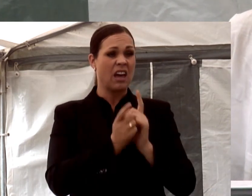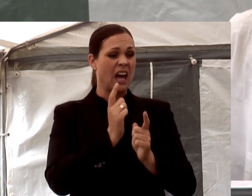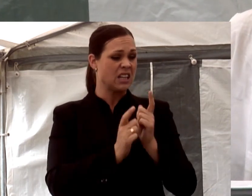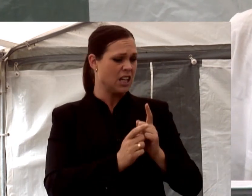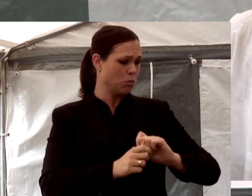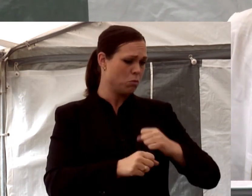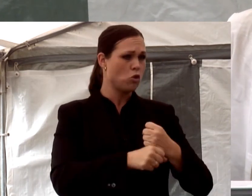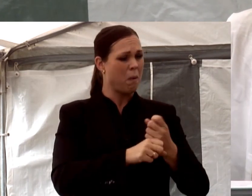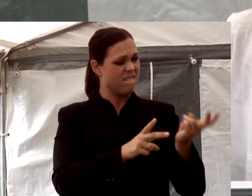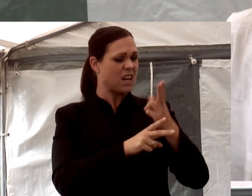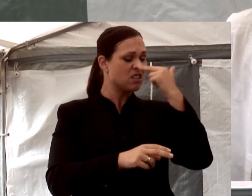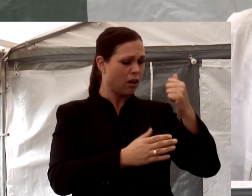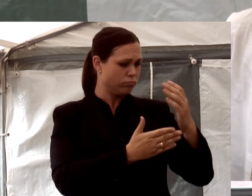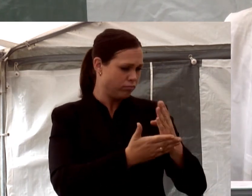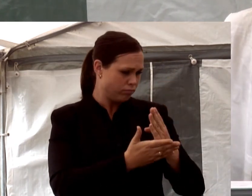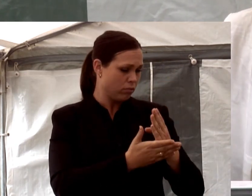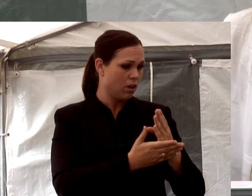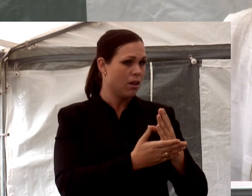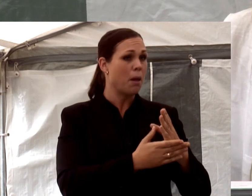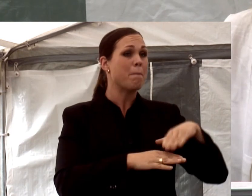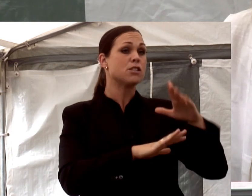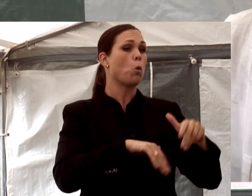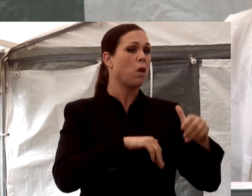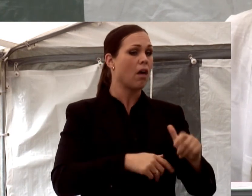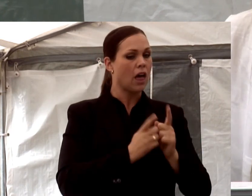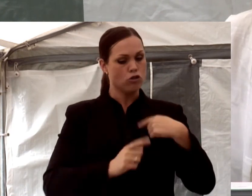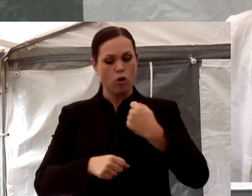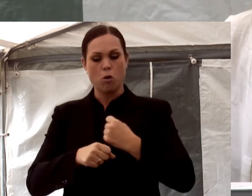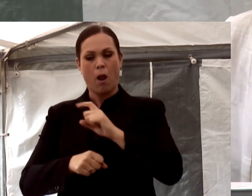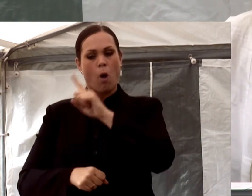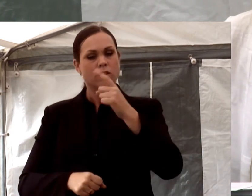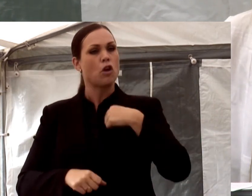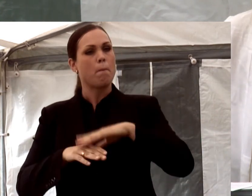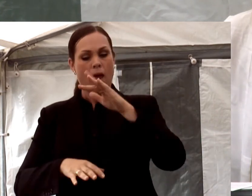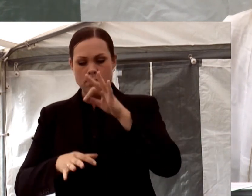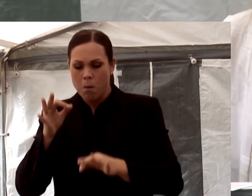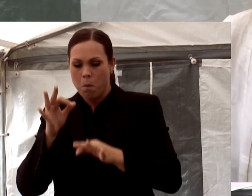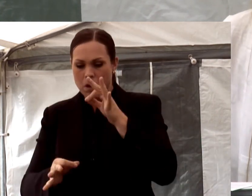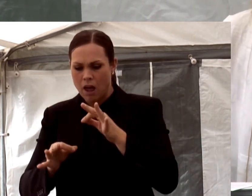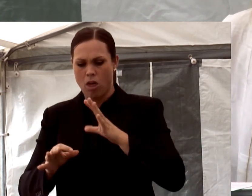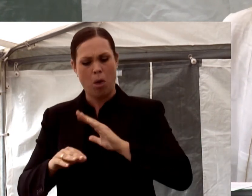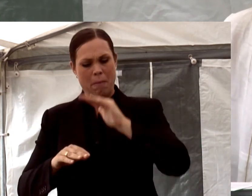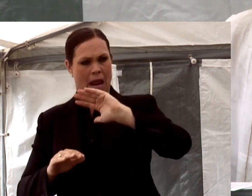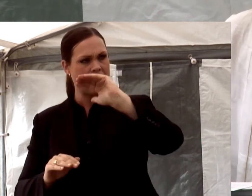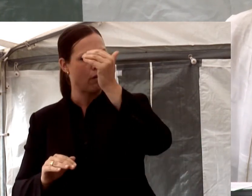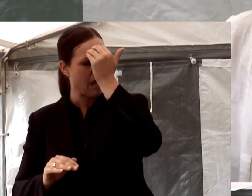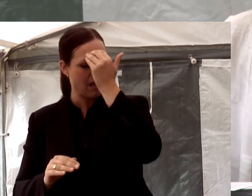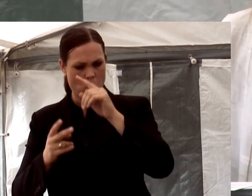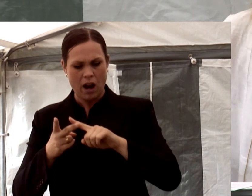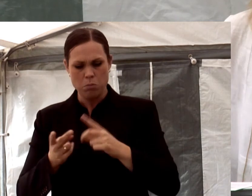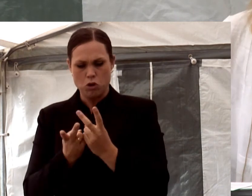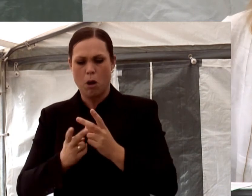mest produktiv. Ibland så kan det vara den som är långsammast. Därför att den är noggrannast, mest erfaren och